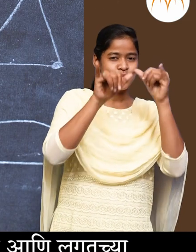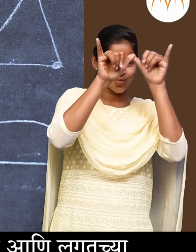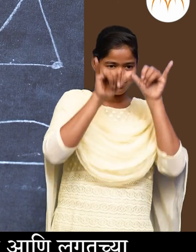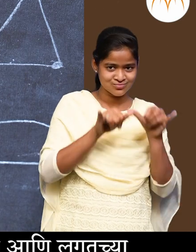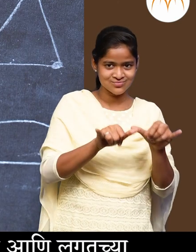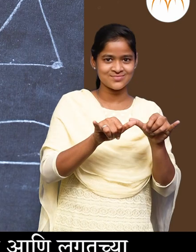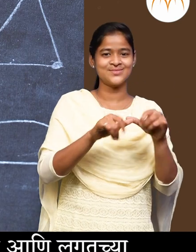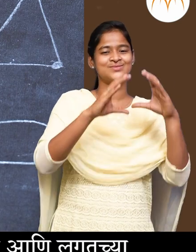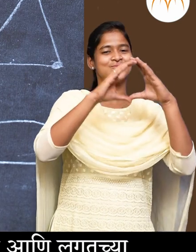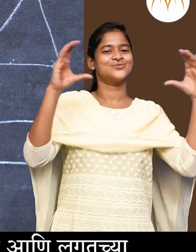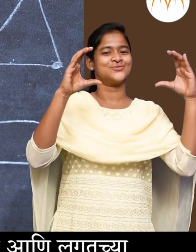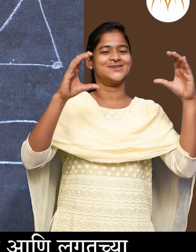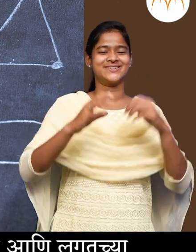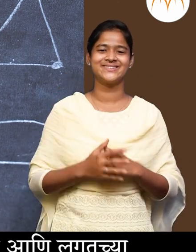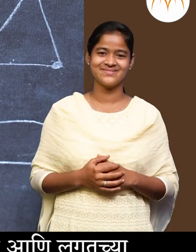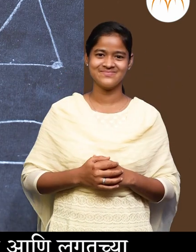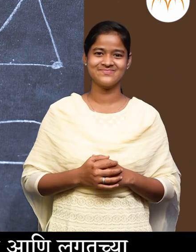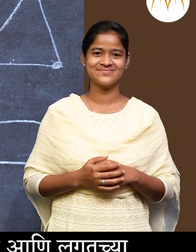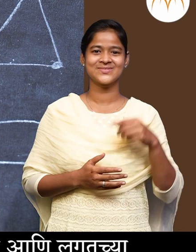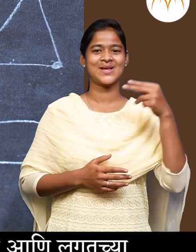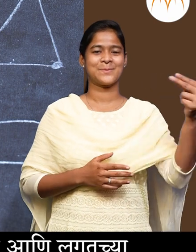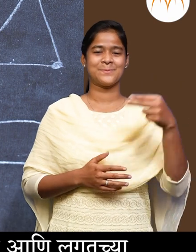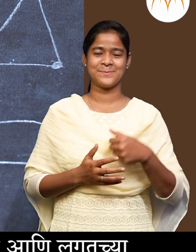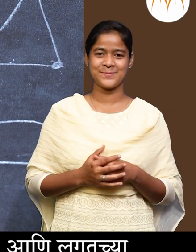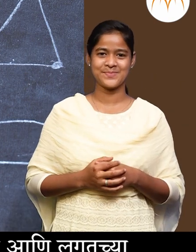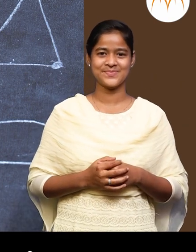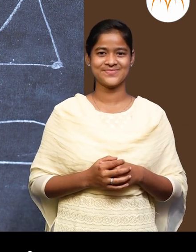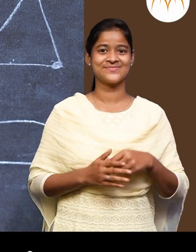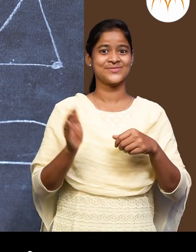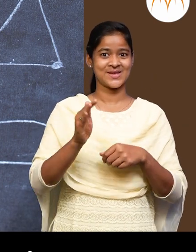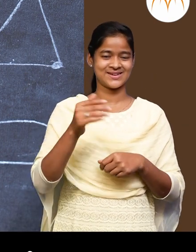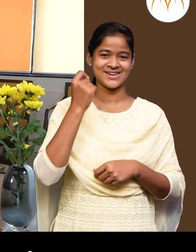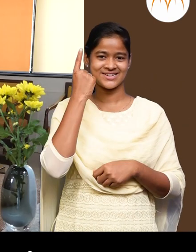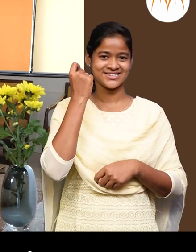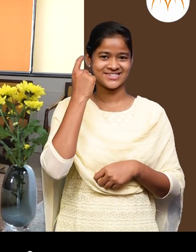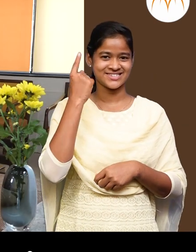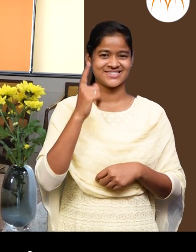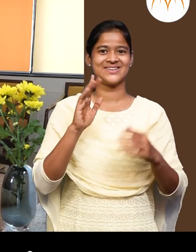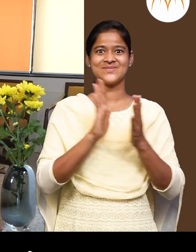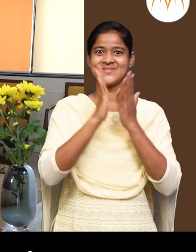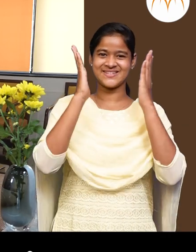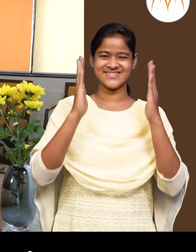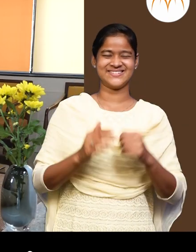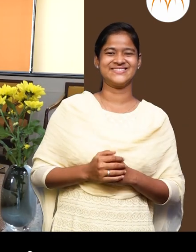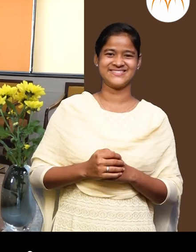सार्ख्या असलेला आणि लगच्च बाजु वेगरा असलेला आयत शाब बास कल लोगे तुला